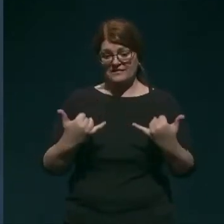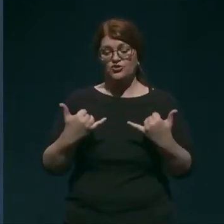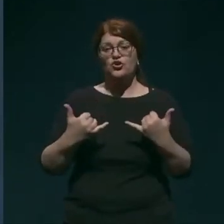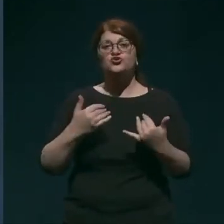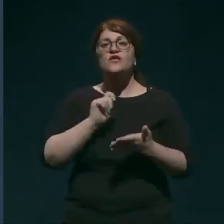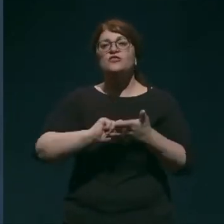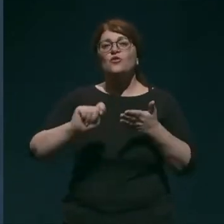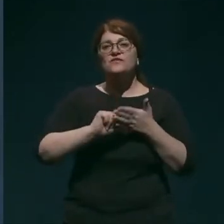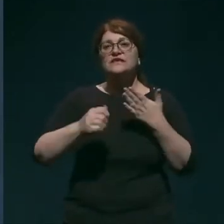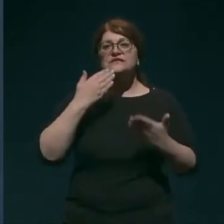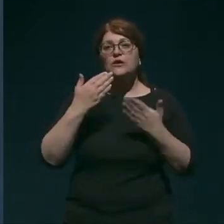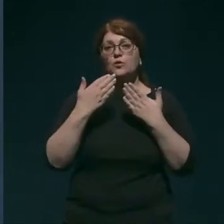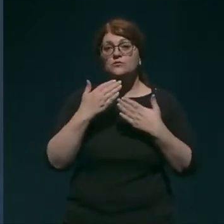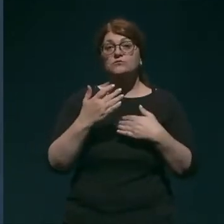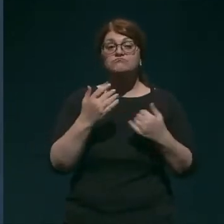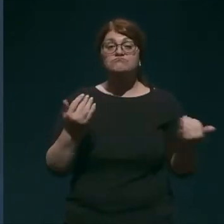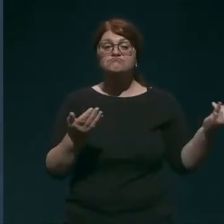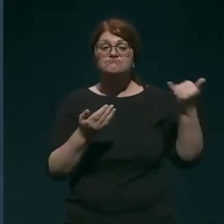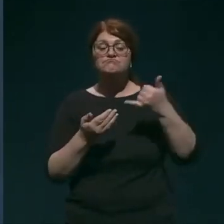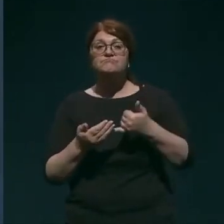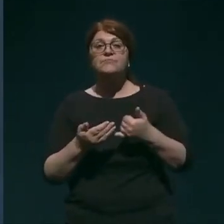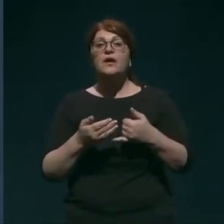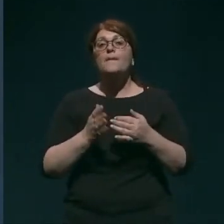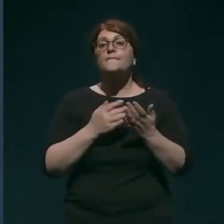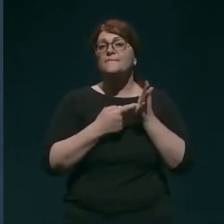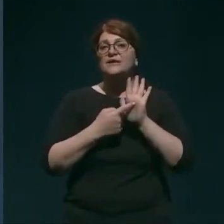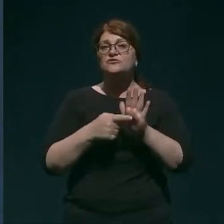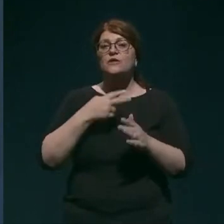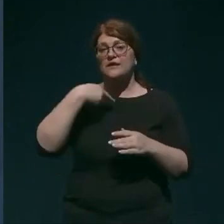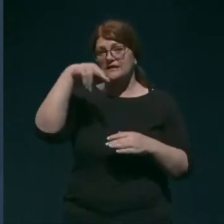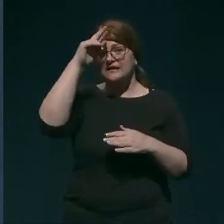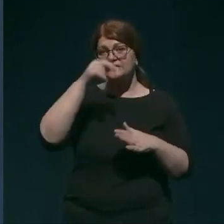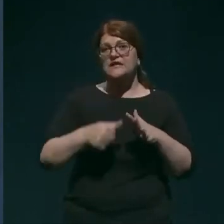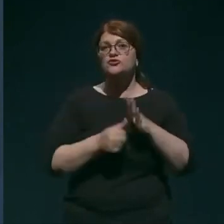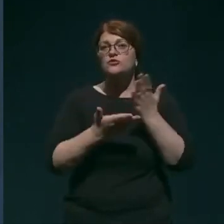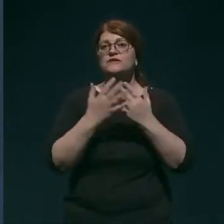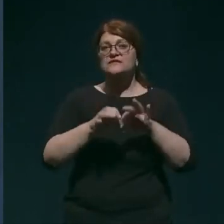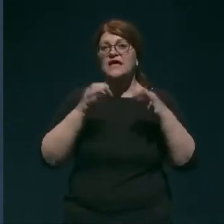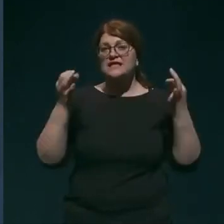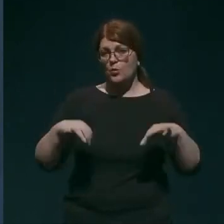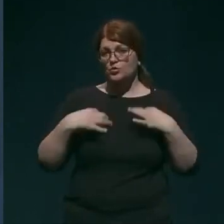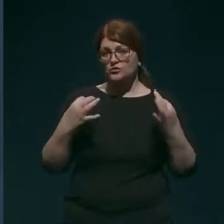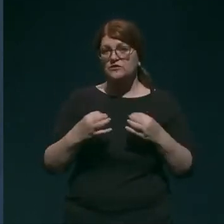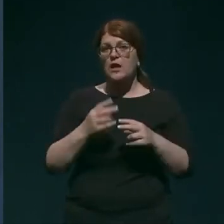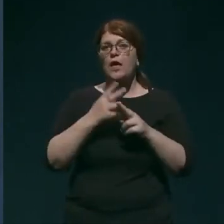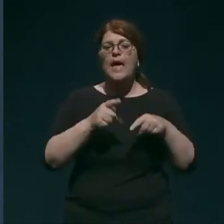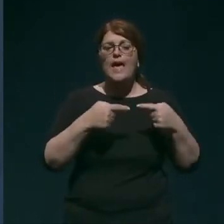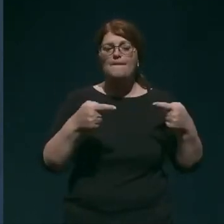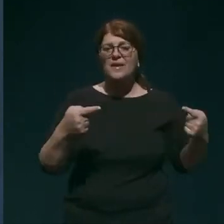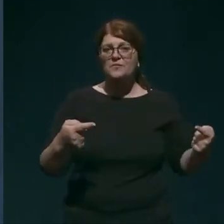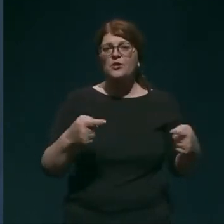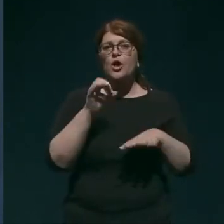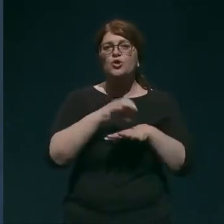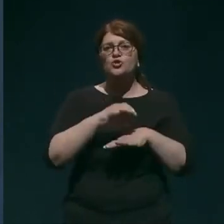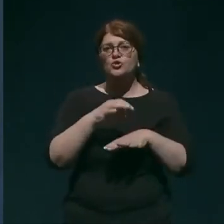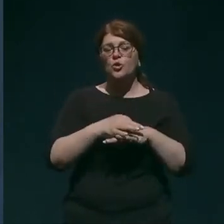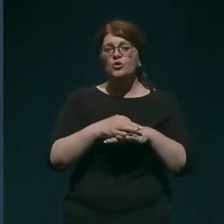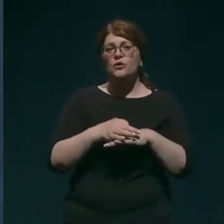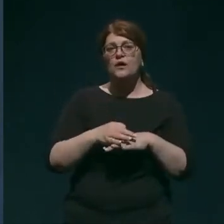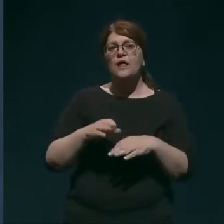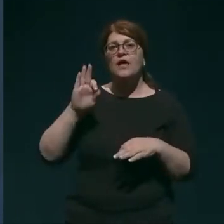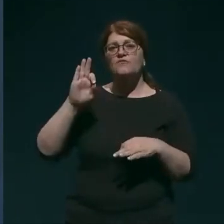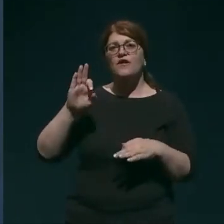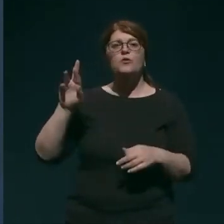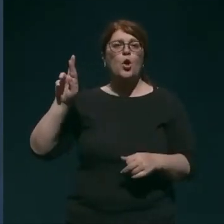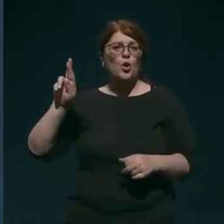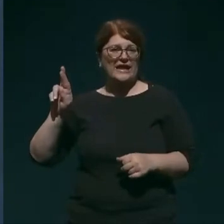konferenci gostimo predstavnico Italijanskega inštituta za javno zdravje, epidemiologinjo, doktorico Flavio Ricardo,